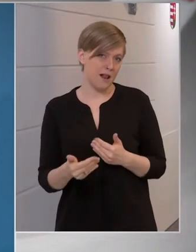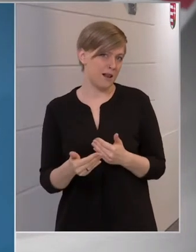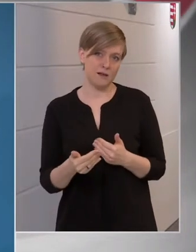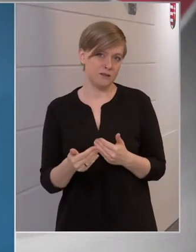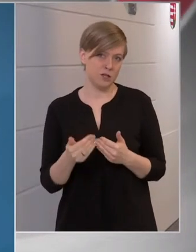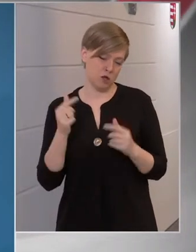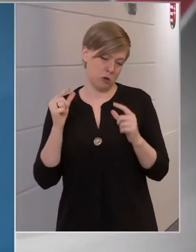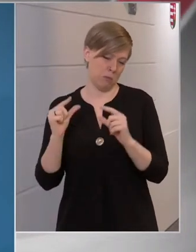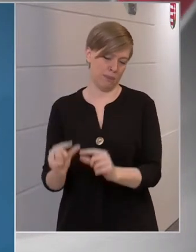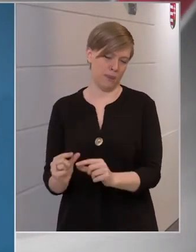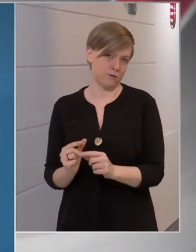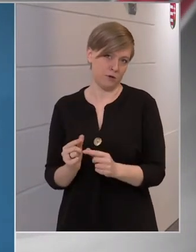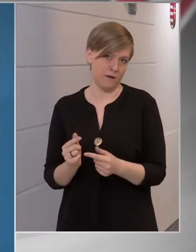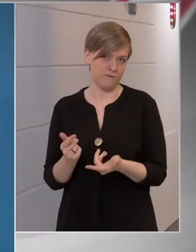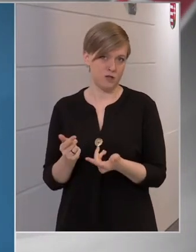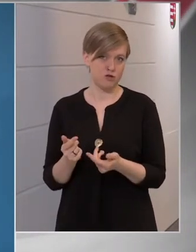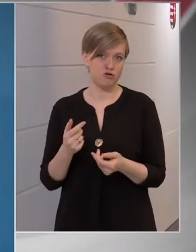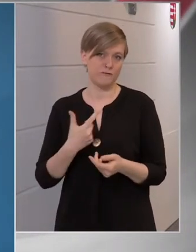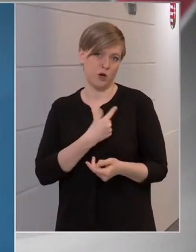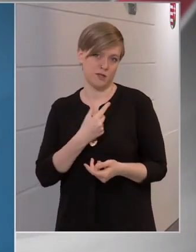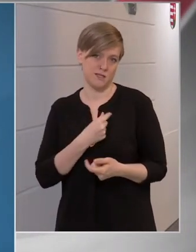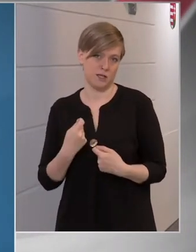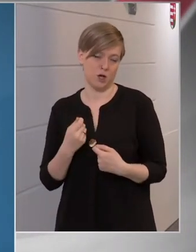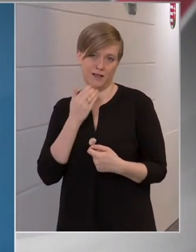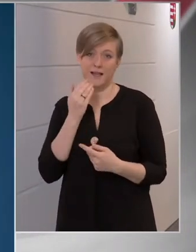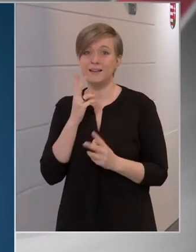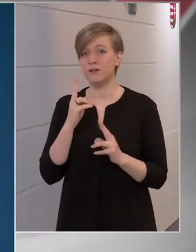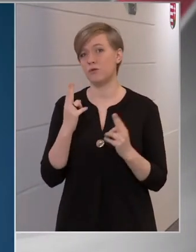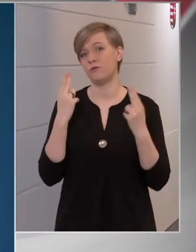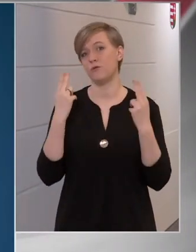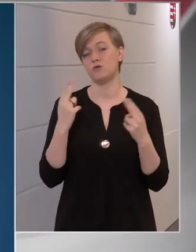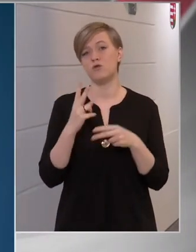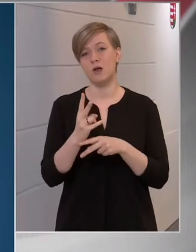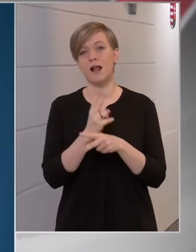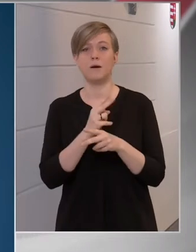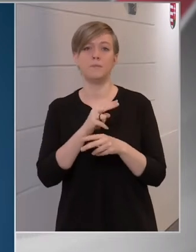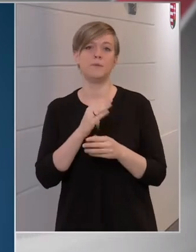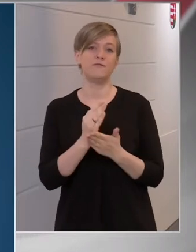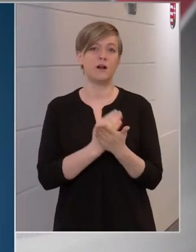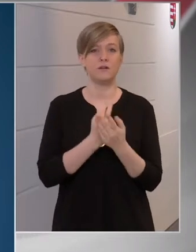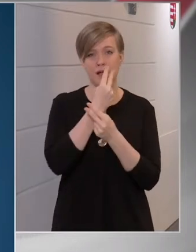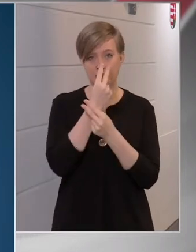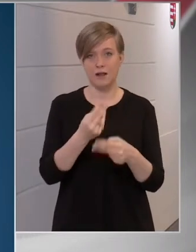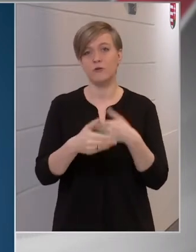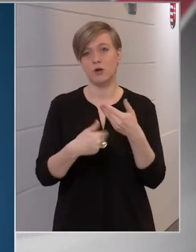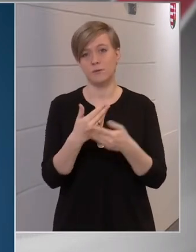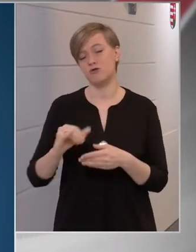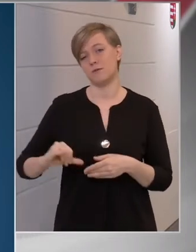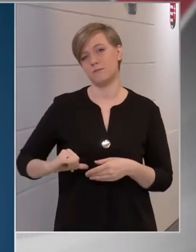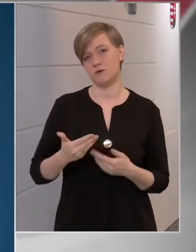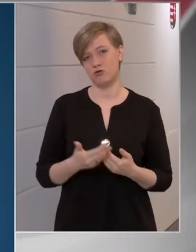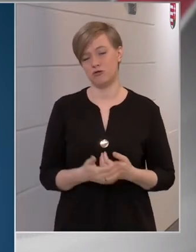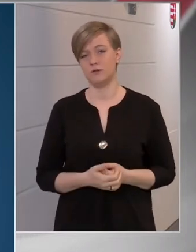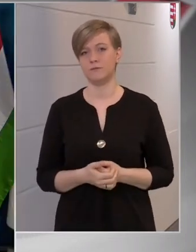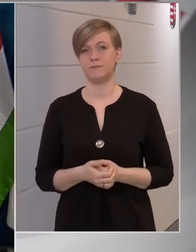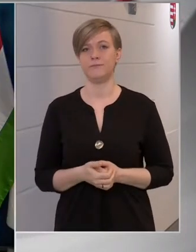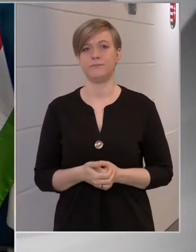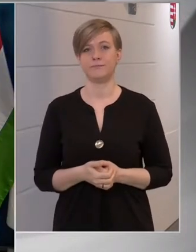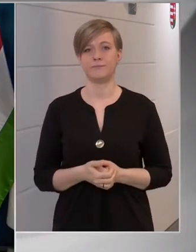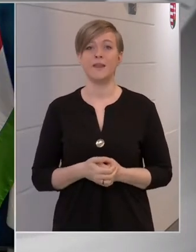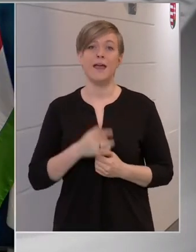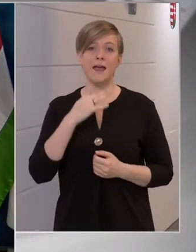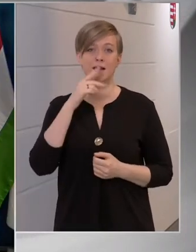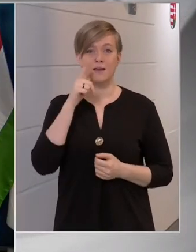csekély számú vakcinát igényelt, viszont egy rendkívül fontos állami feladatellátás folyamatosságát biztosítja. Az